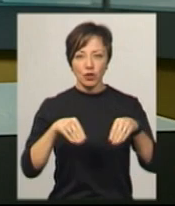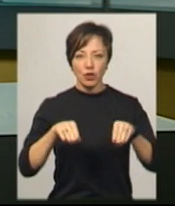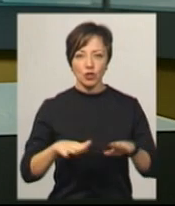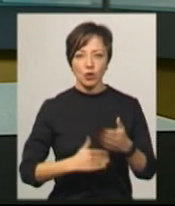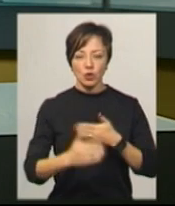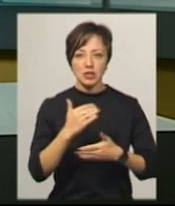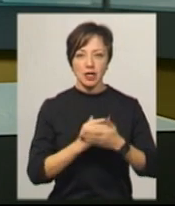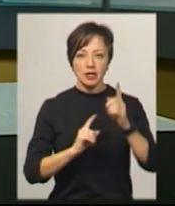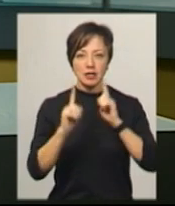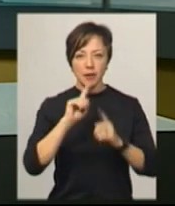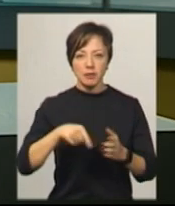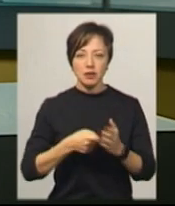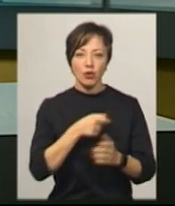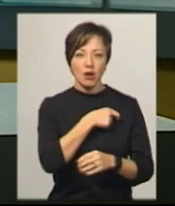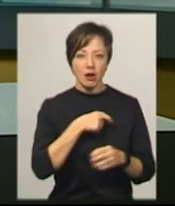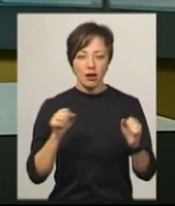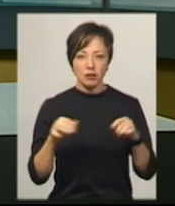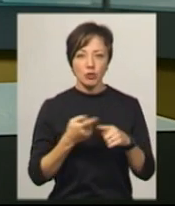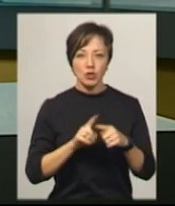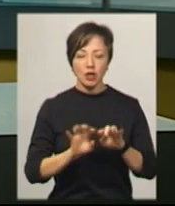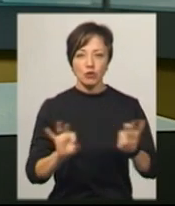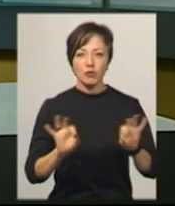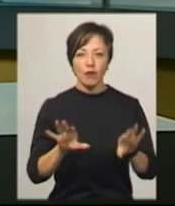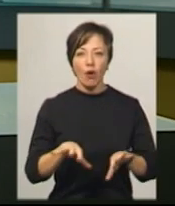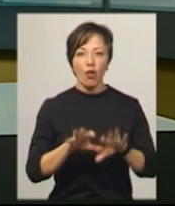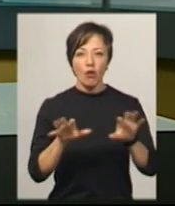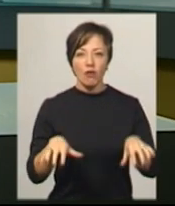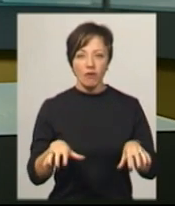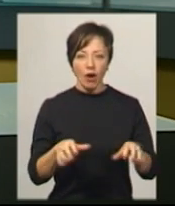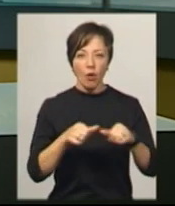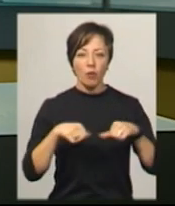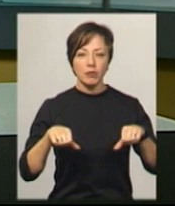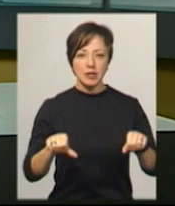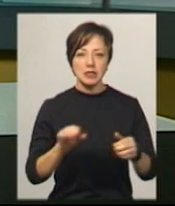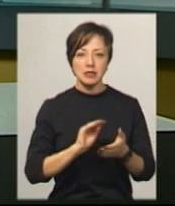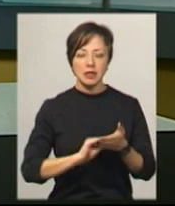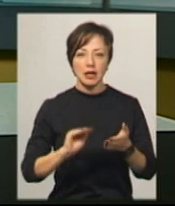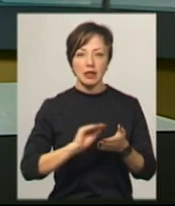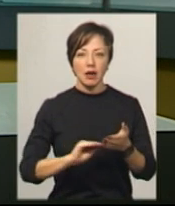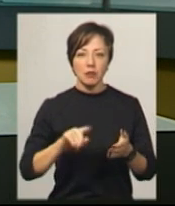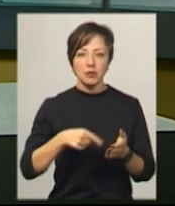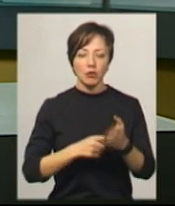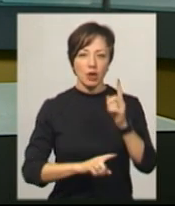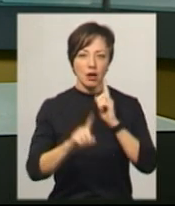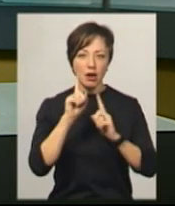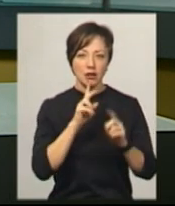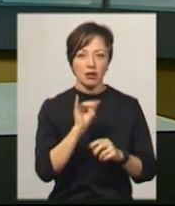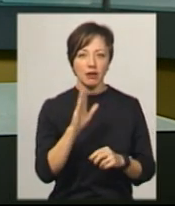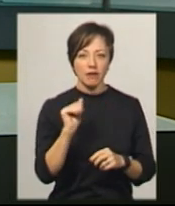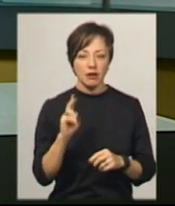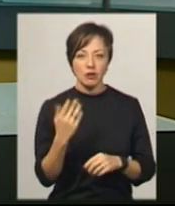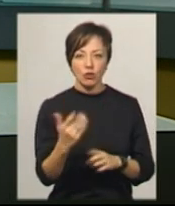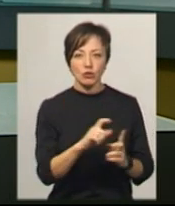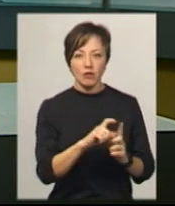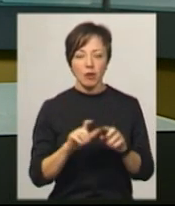останньої сесії Хмельницької міської ради. Про це розповів голова топонімічної комісії, секретар міської ради Михайло Кривак. За його